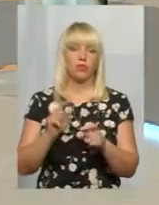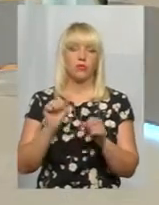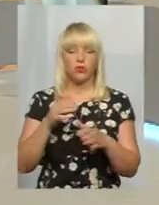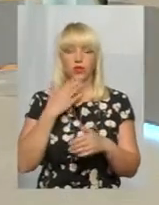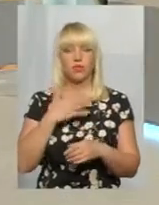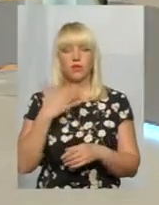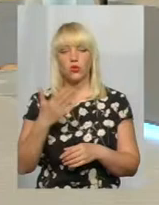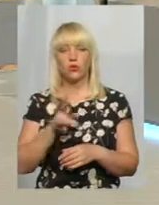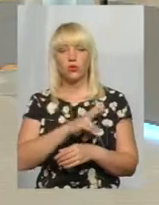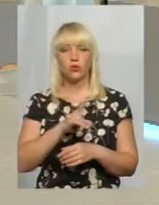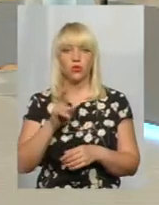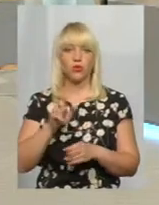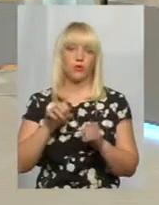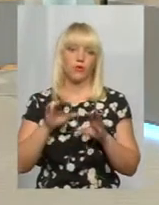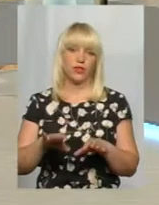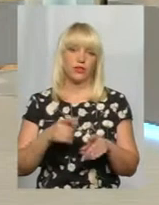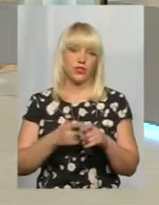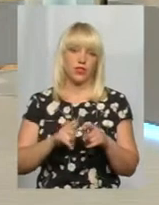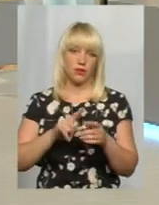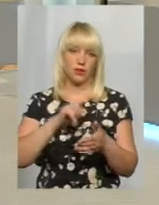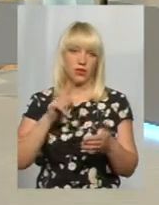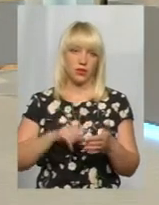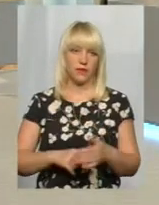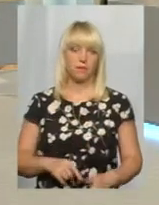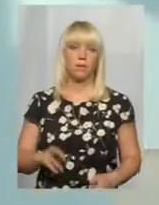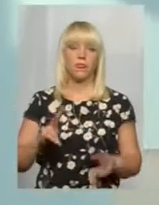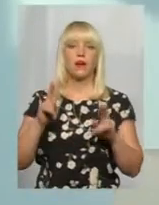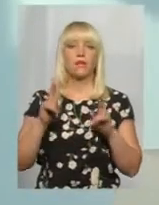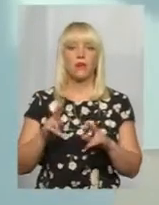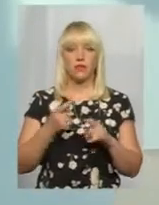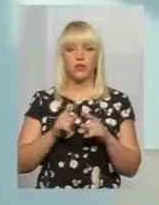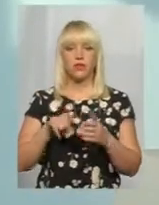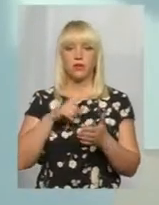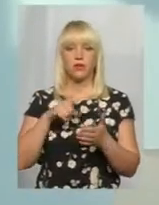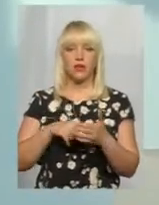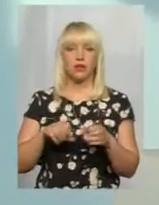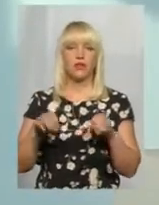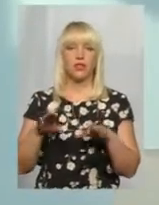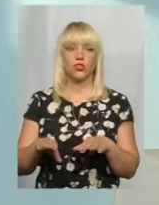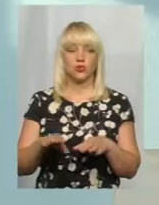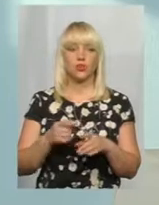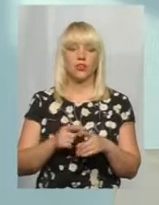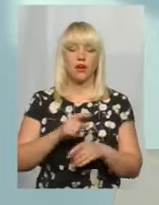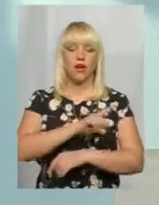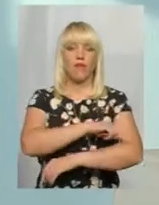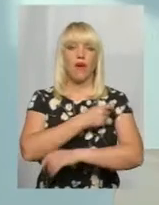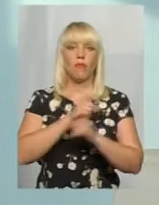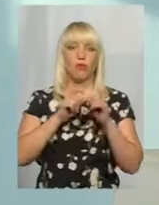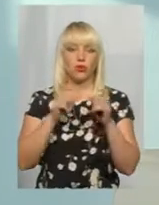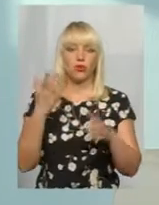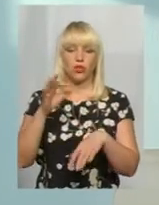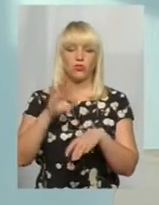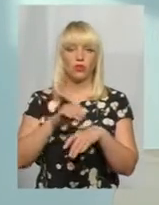звернутися і якось вирішити це питання? Ну, як правило, ці питання вирішуються все таки амбулаторно. Але якщо хворий,